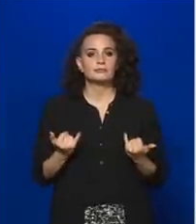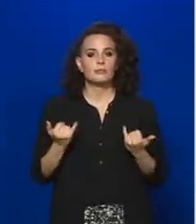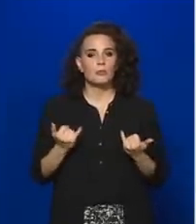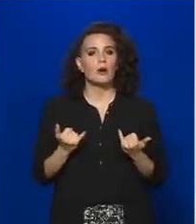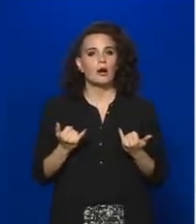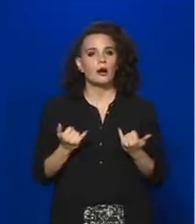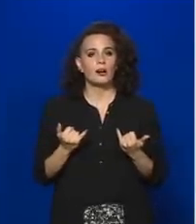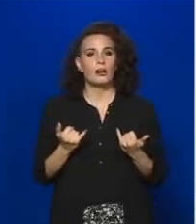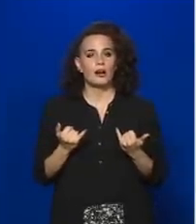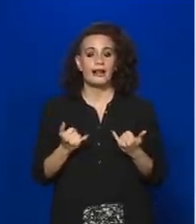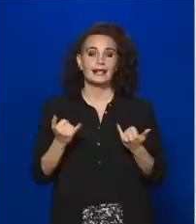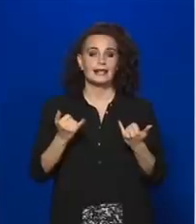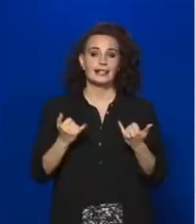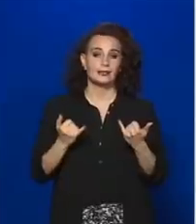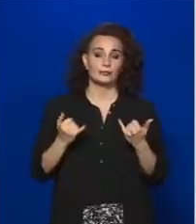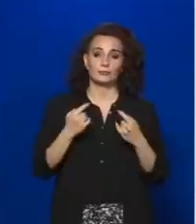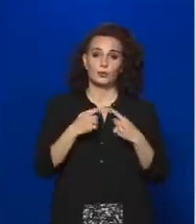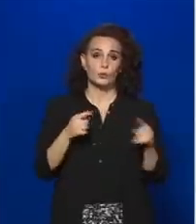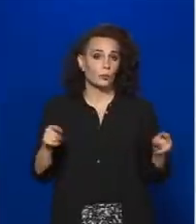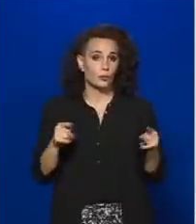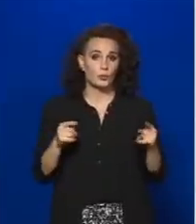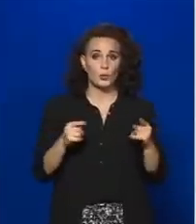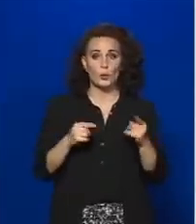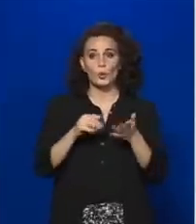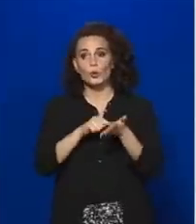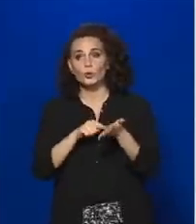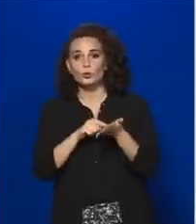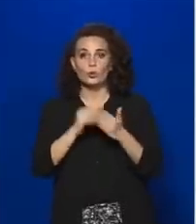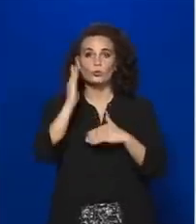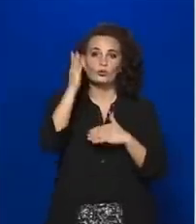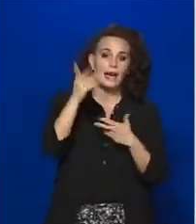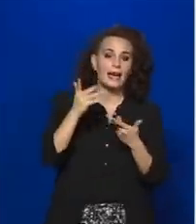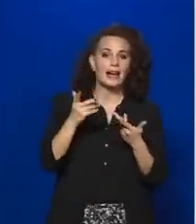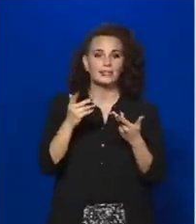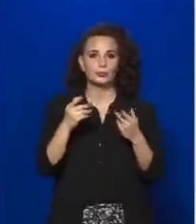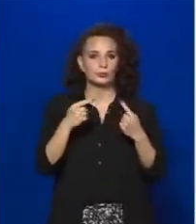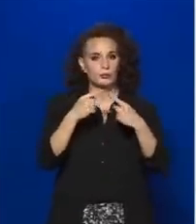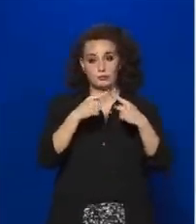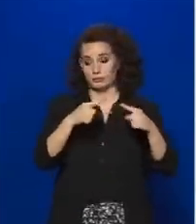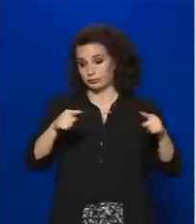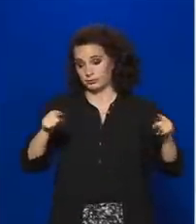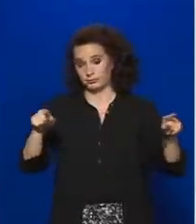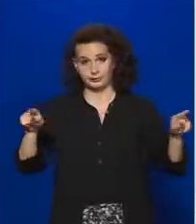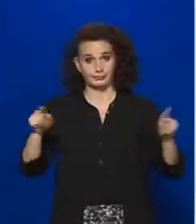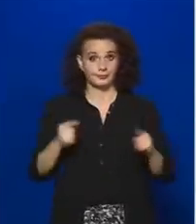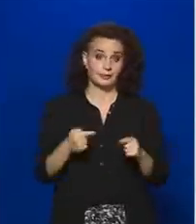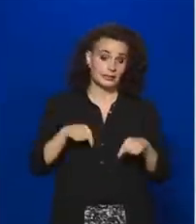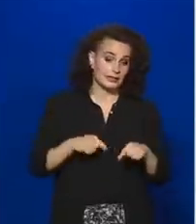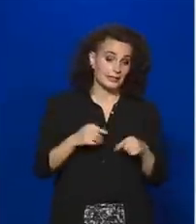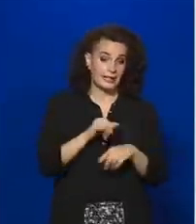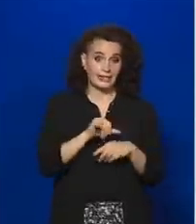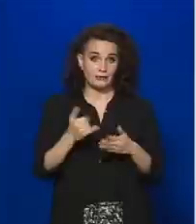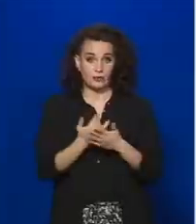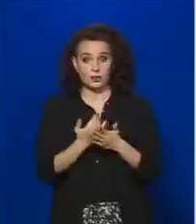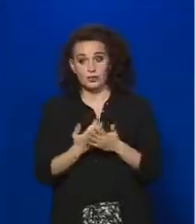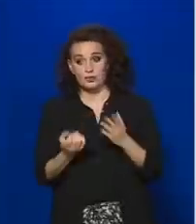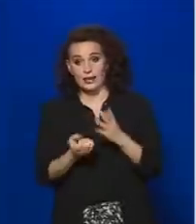spektrumon helyezkednek el a különböző prognózisok a jövő évre, sőt az idei évi gazdasági teljesítményre vonatkozóan is.